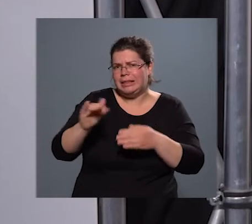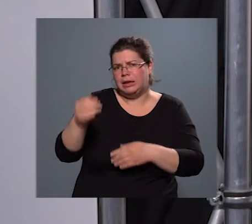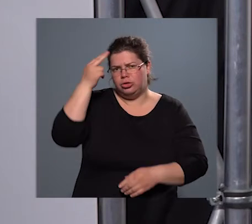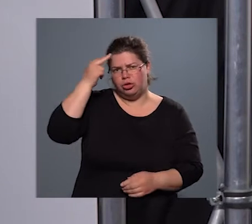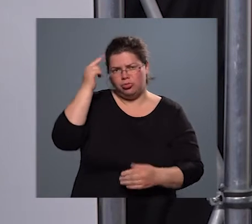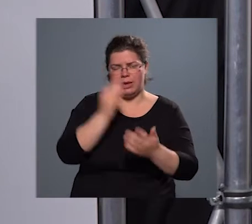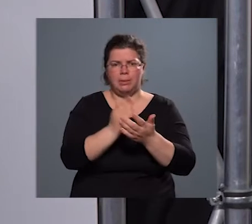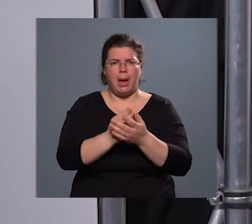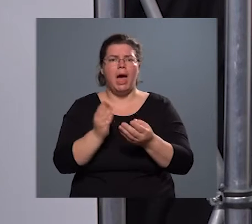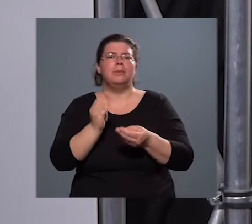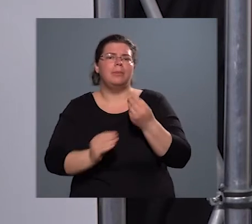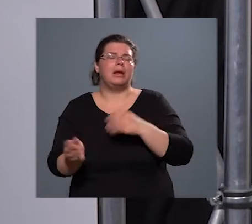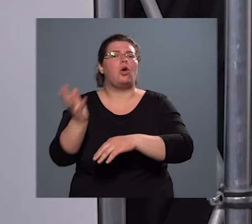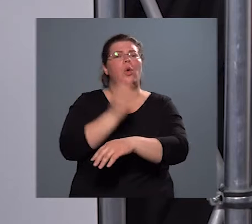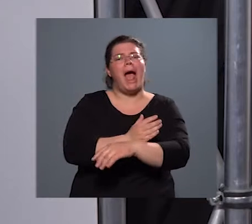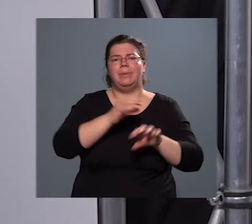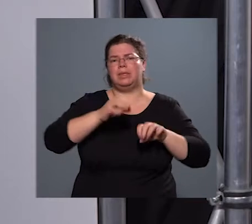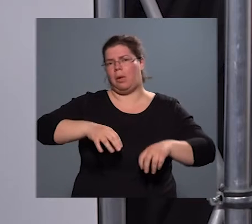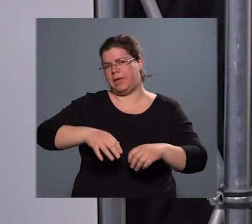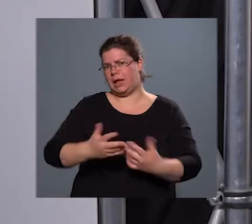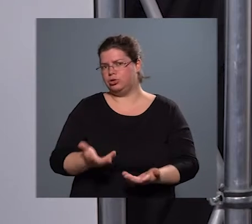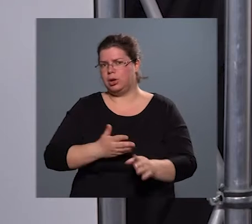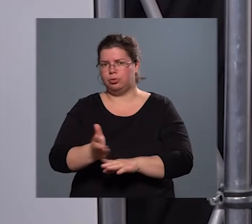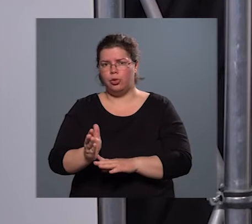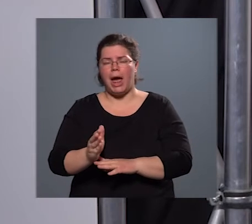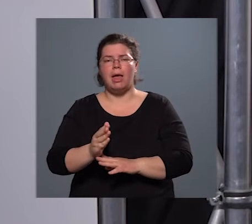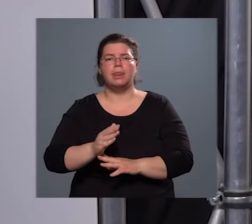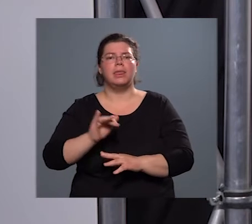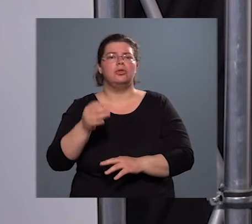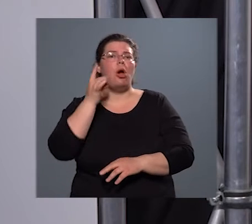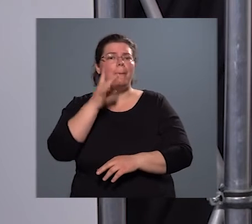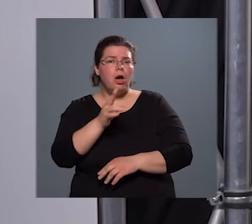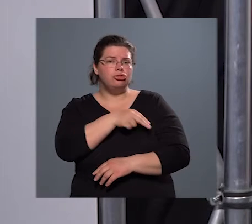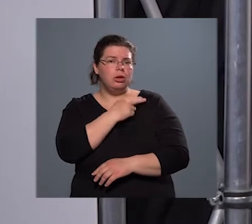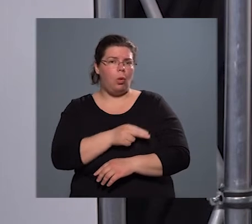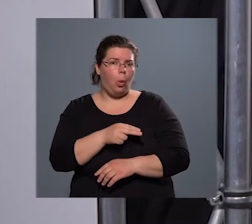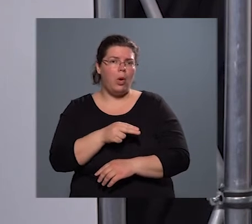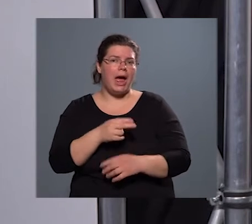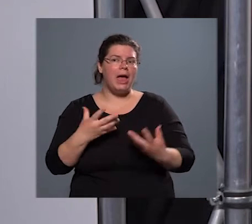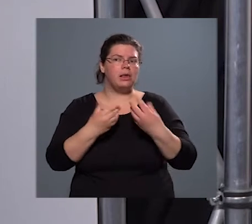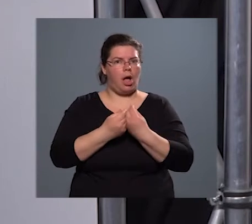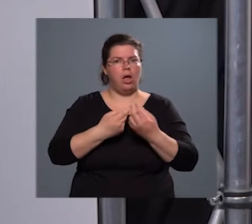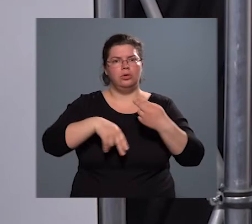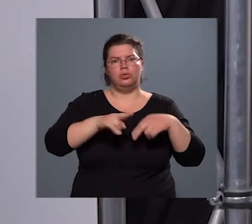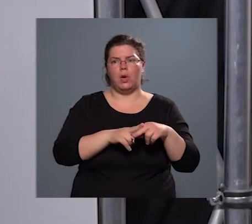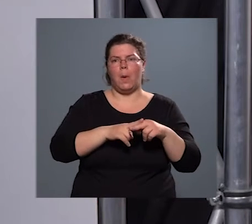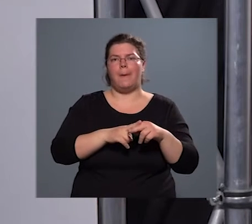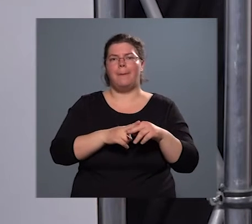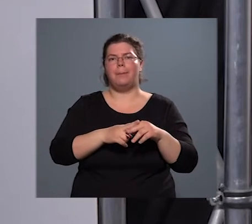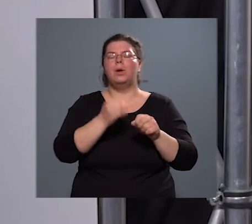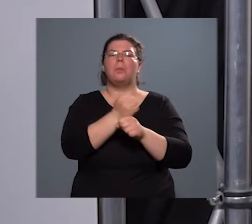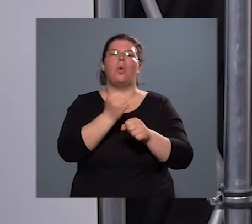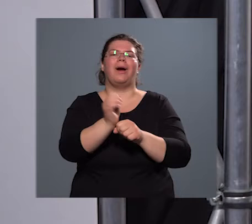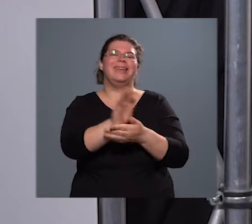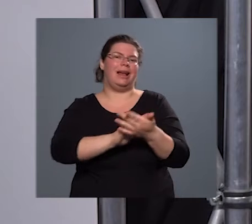a korábbi tevékenységem során is a Bajcsi Kórházzal több munkajellegű